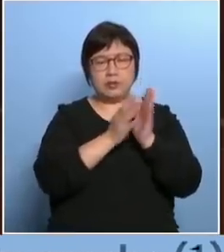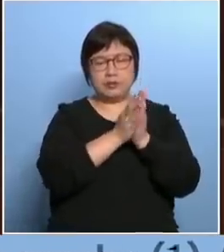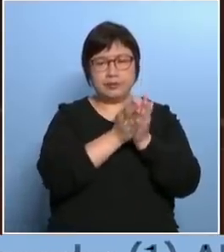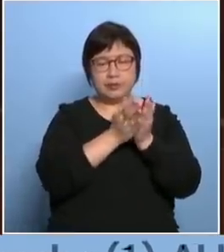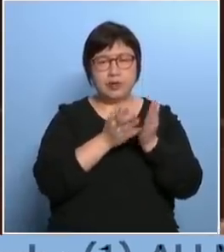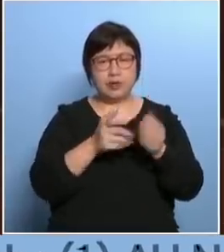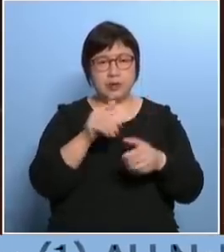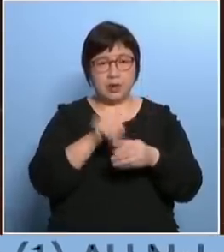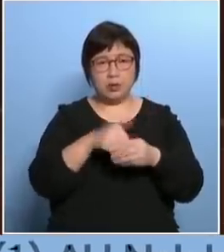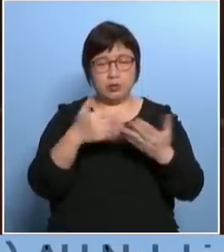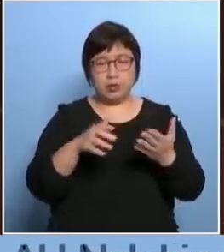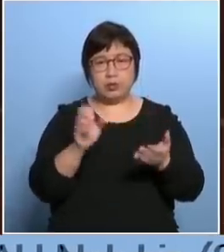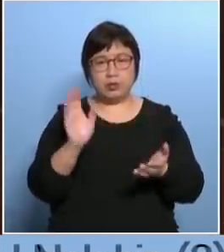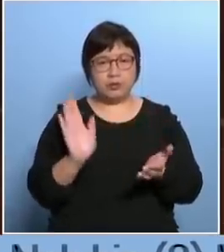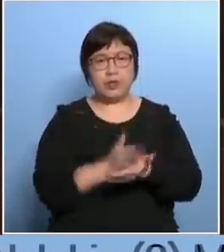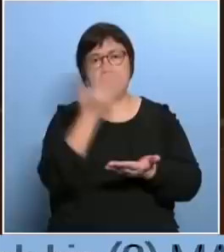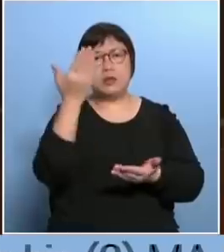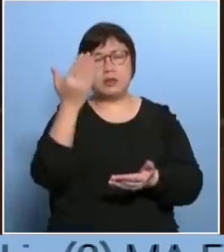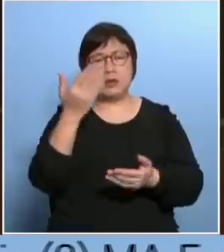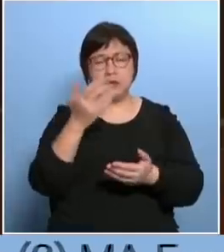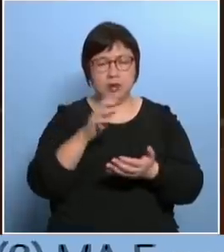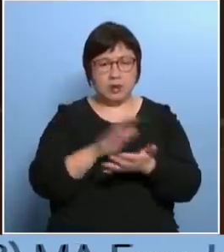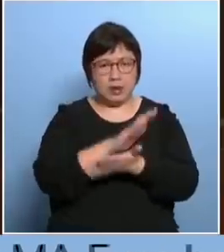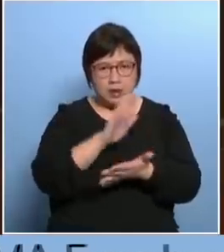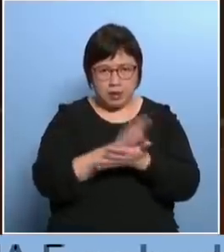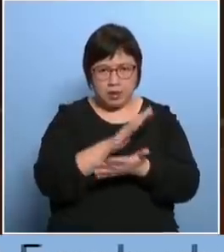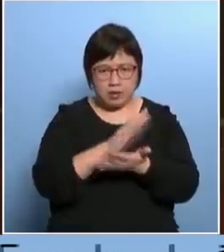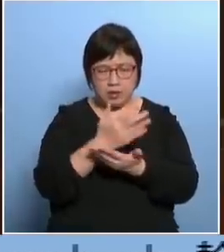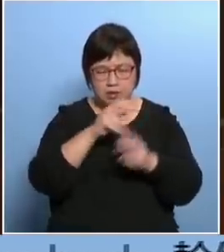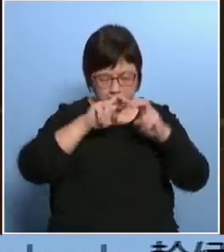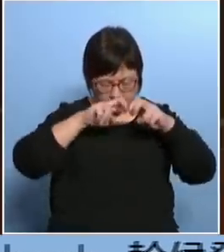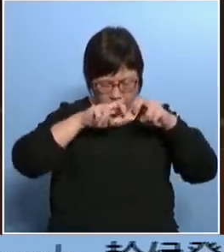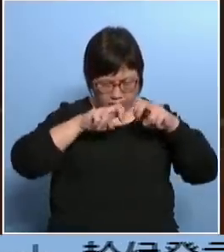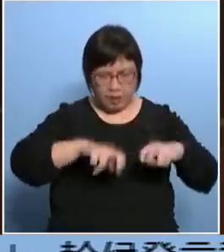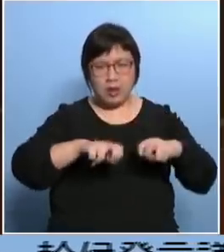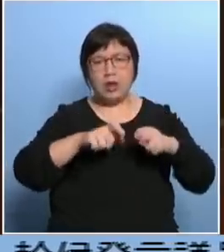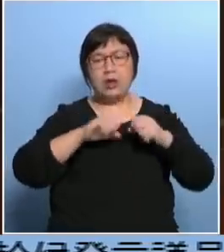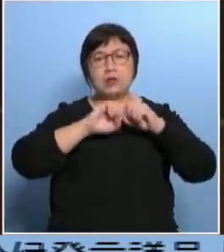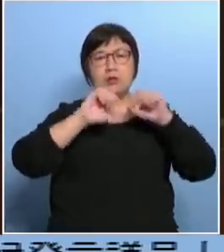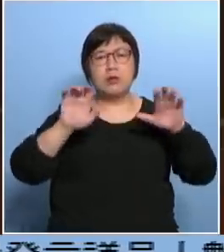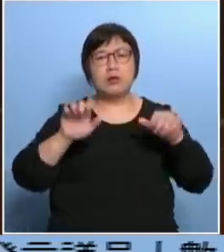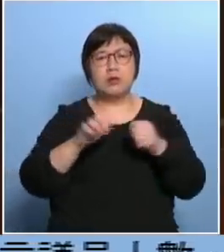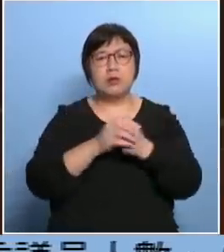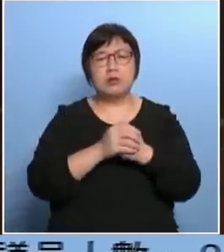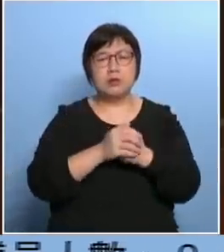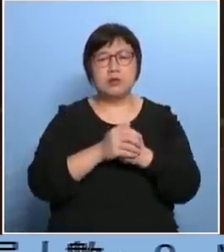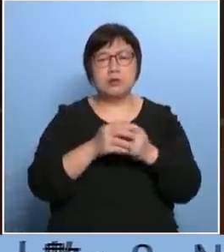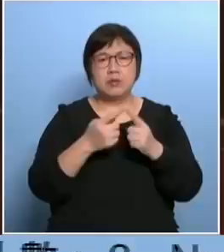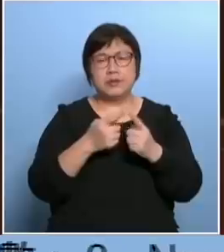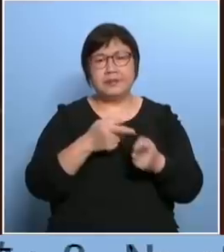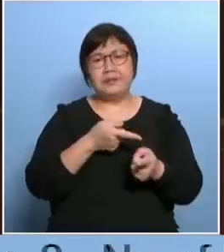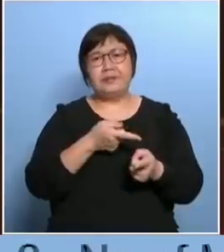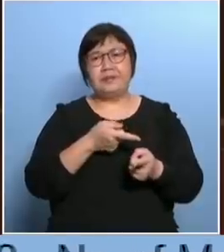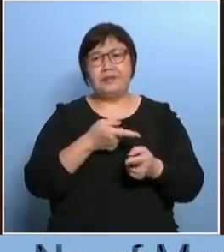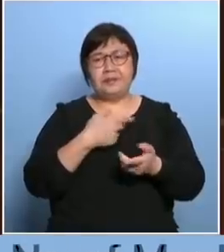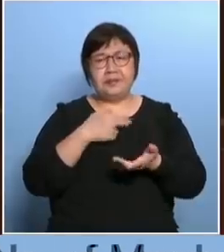了还不见了几年然后才查出来然后才公布出来这个是大大打击了市民的信心